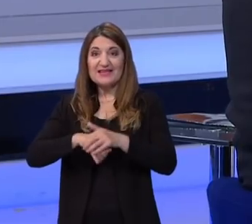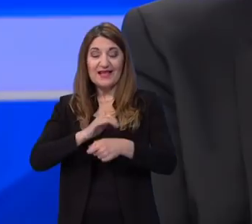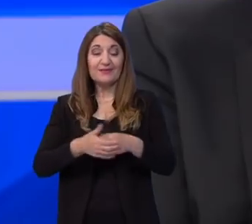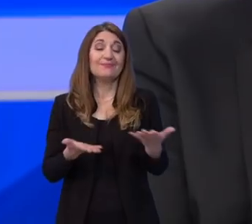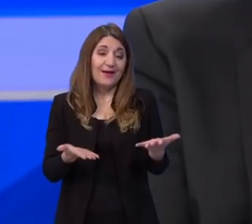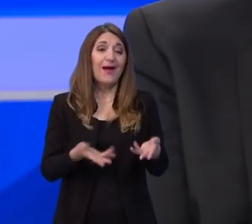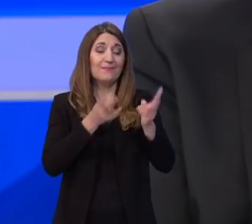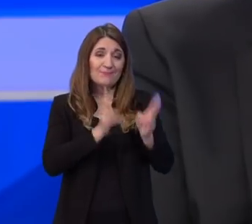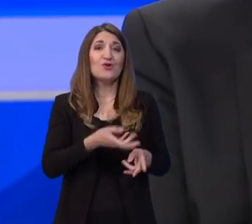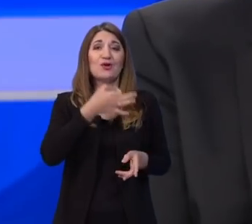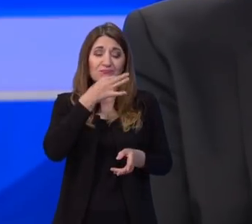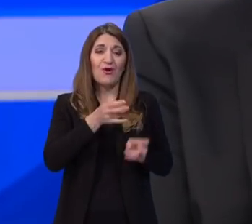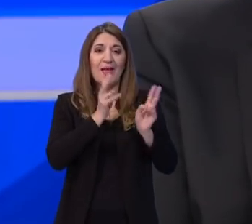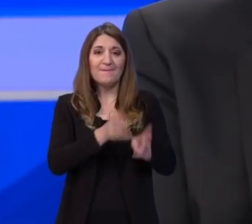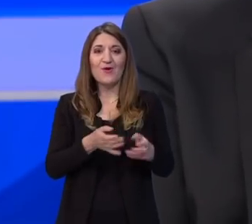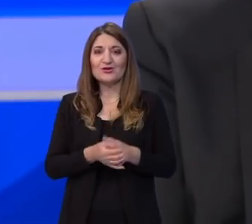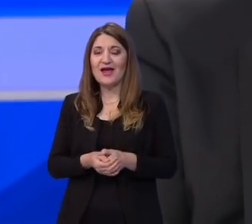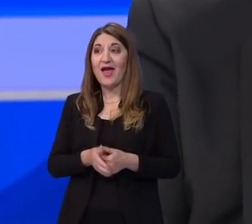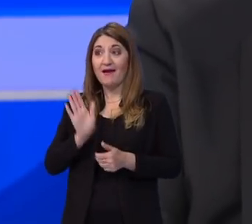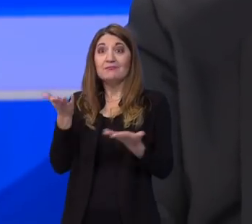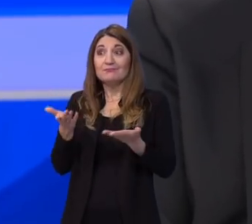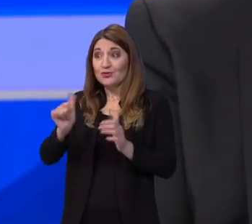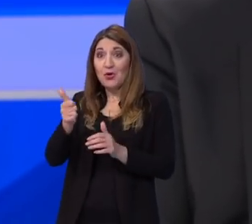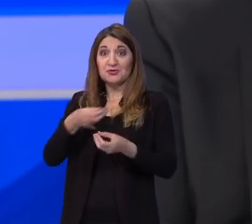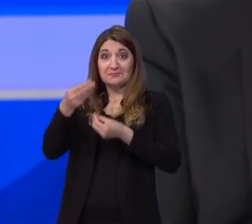bolje. Moglo i bolje. Moglo i bolje, da. To je sve od vaše analize.